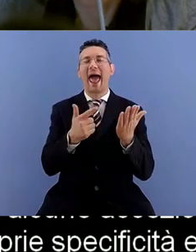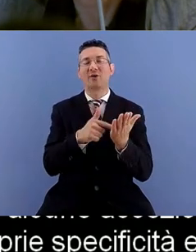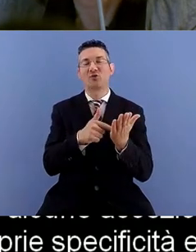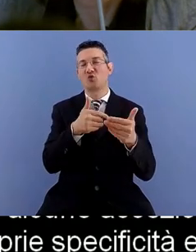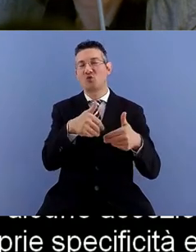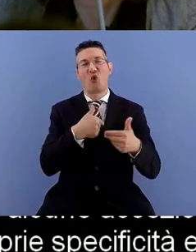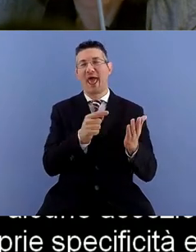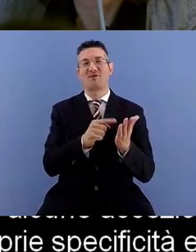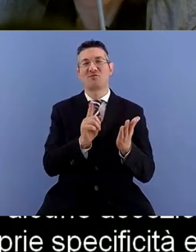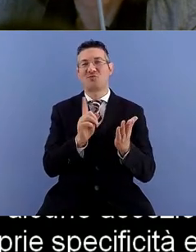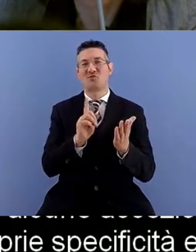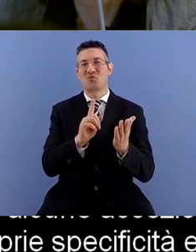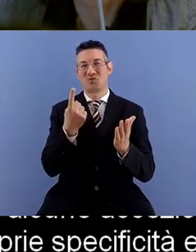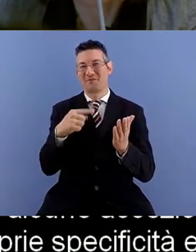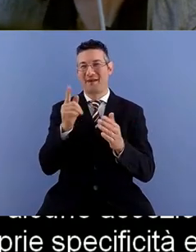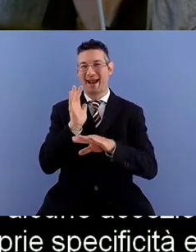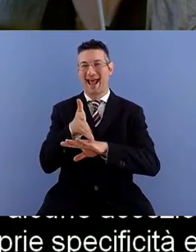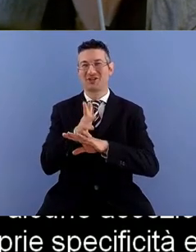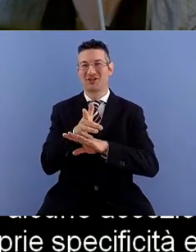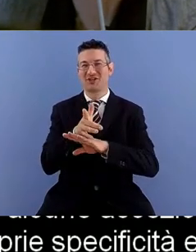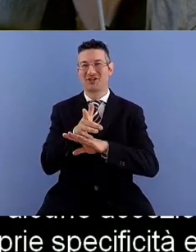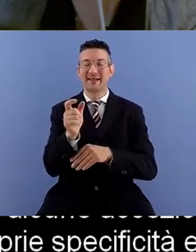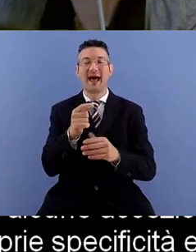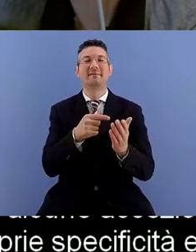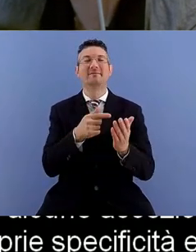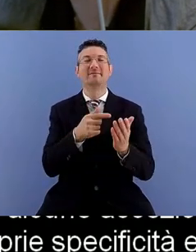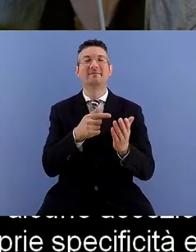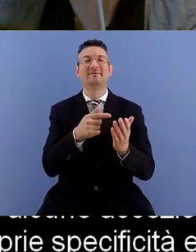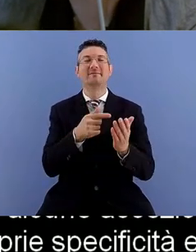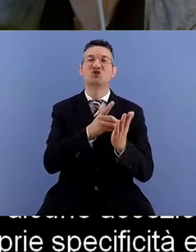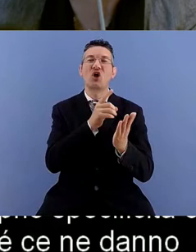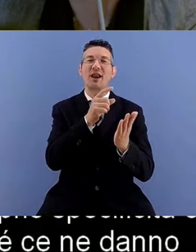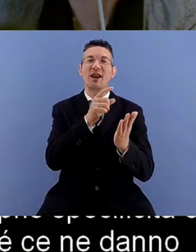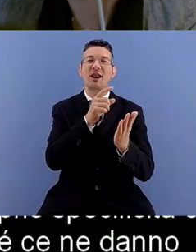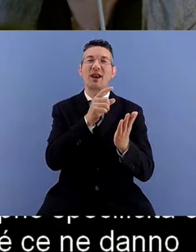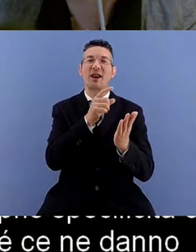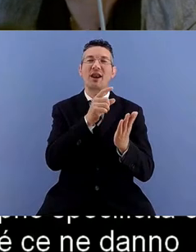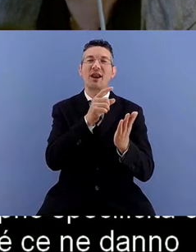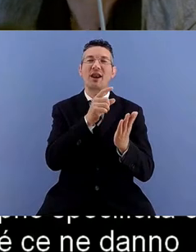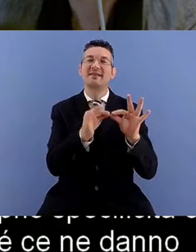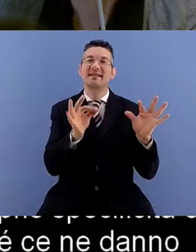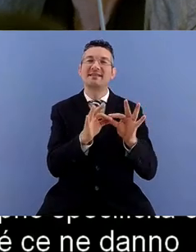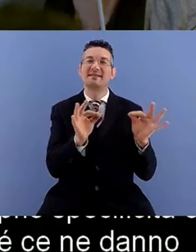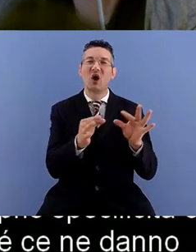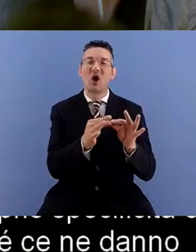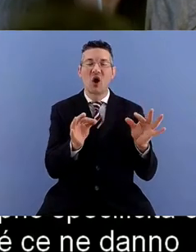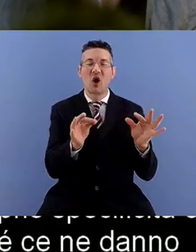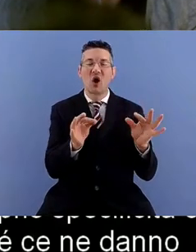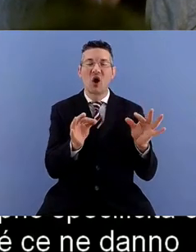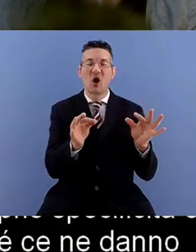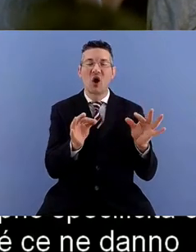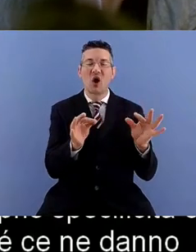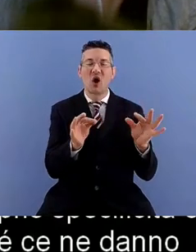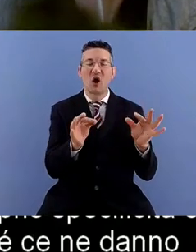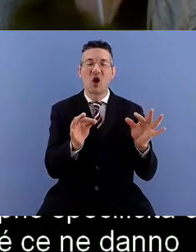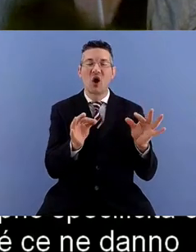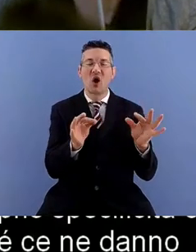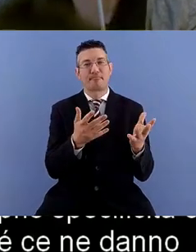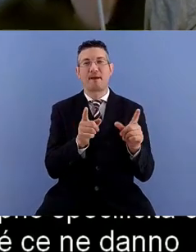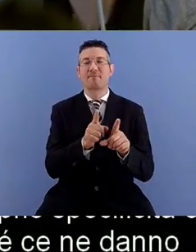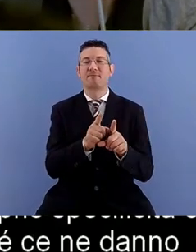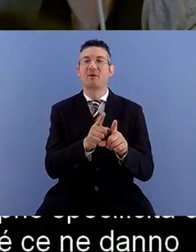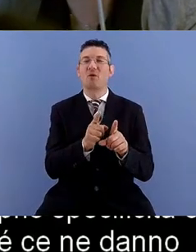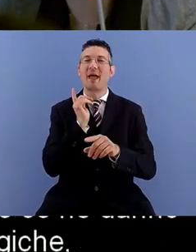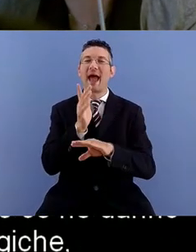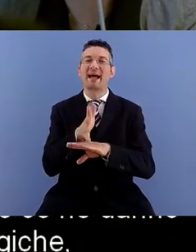ce ne danno delle accezioni delle fine definizioni che potremmo dire quasi tautologiche accessibilità e